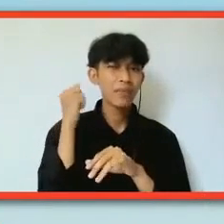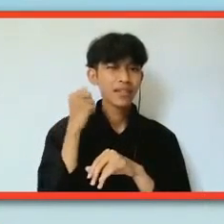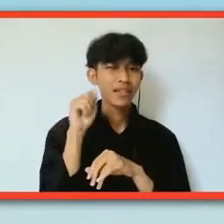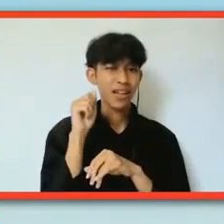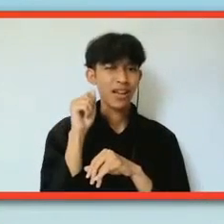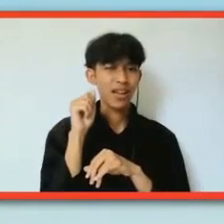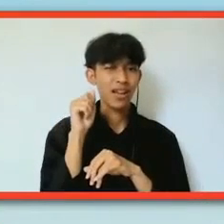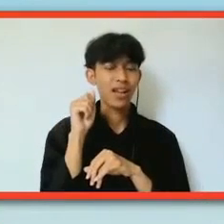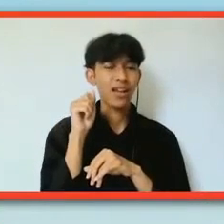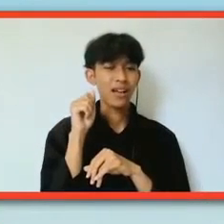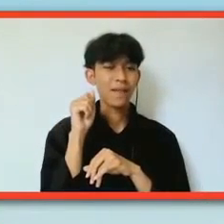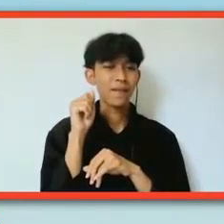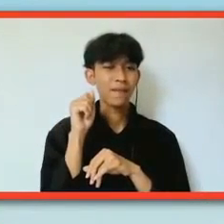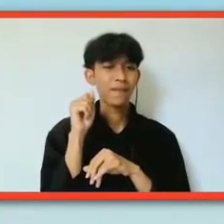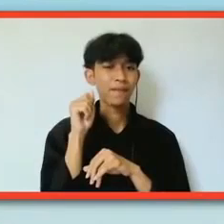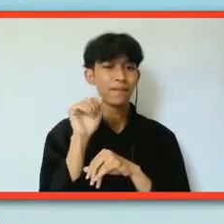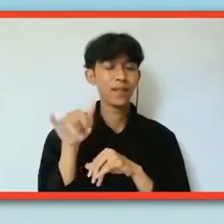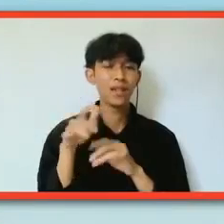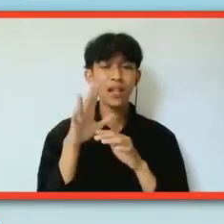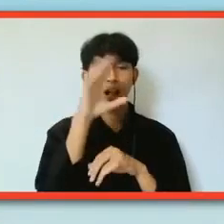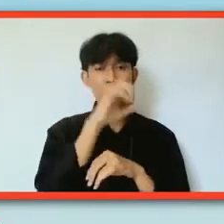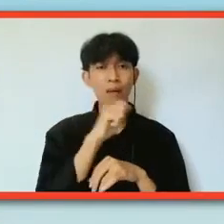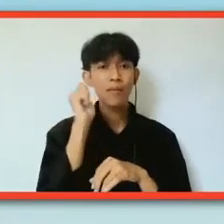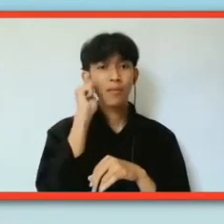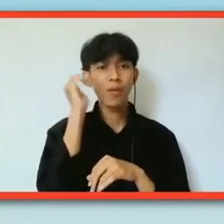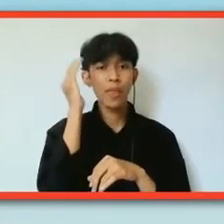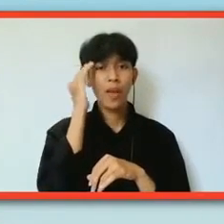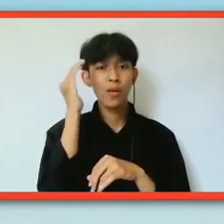mengetahui. Namanya siapa dia?